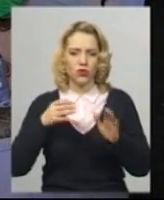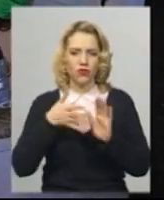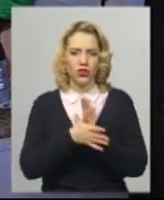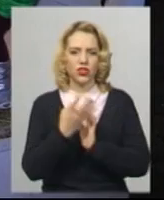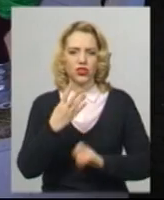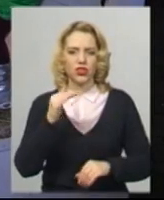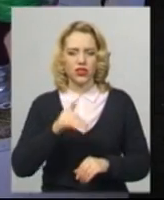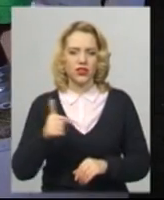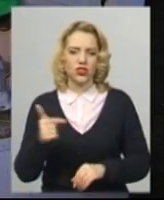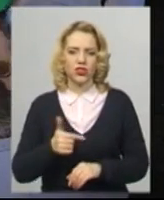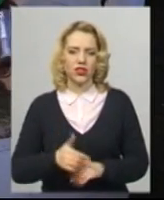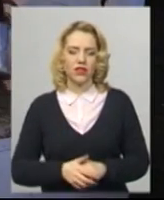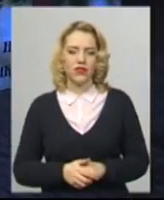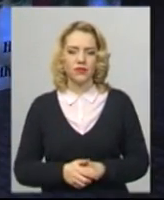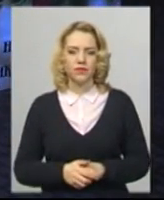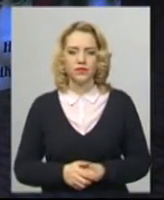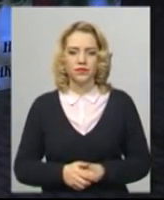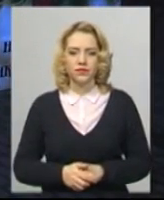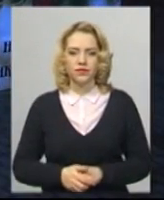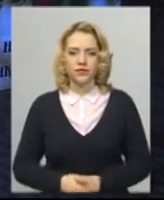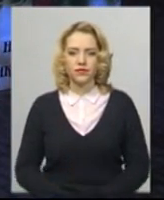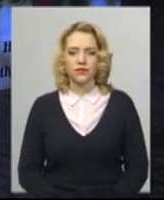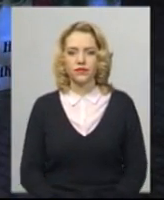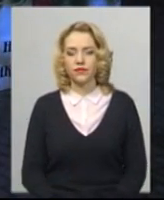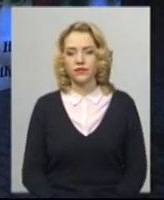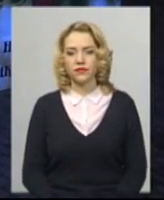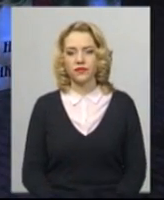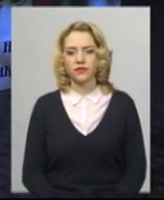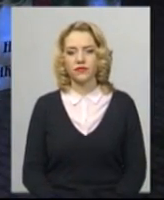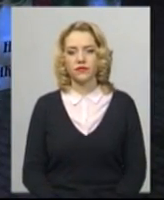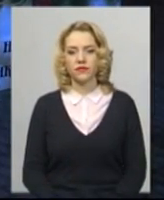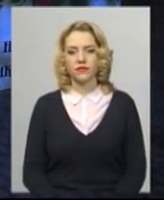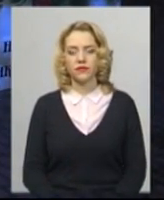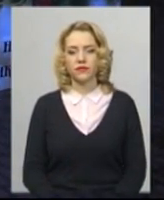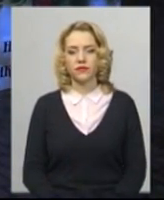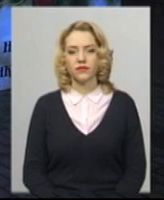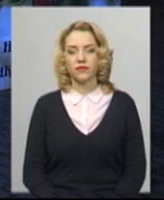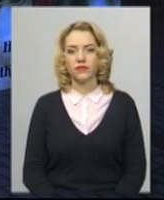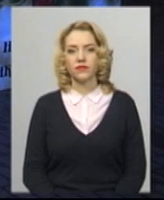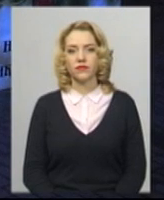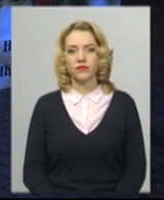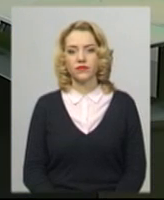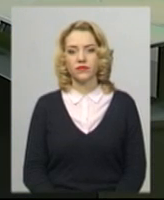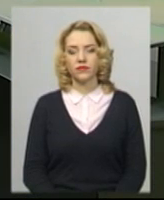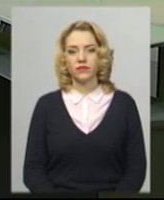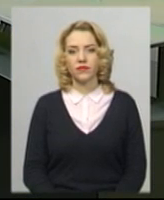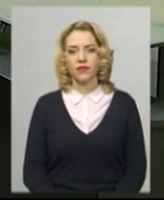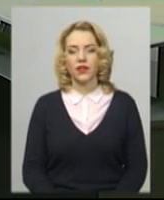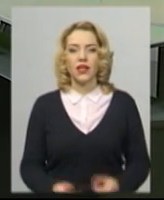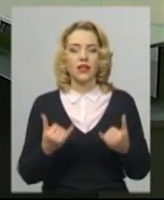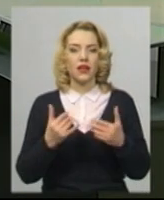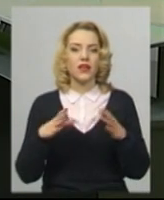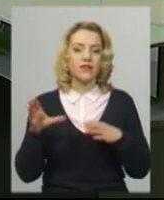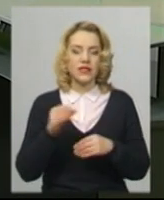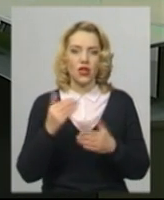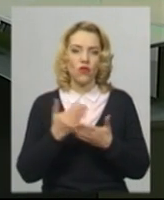тисячі гривень, додає чиновник. Катерина Шевчук, Олександр Горішевський, Іван Мовчан. Новини на Суспільному. Хмельницький. Наразі це